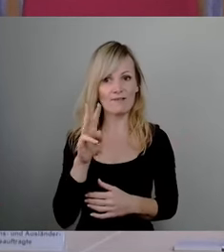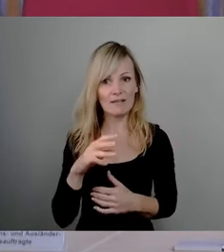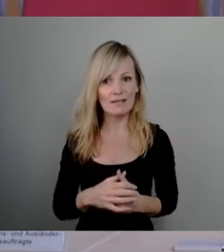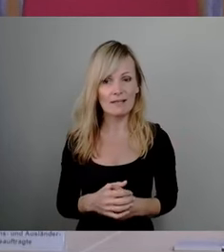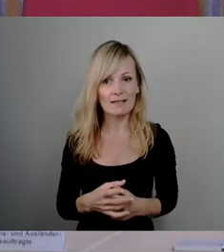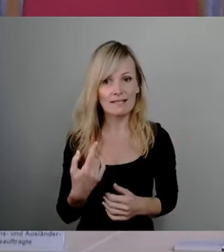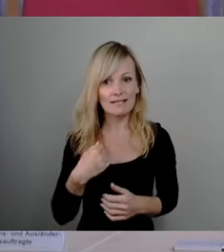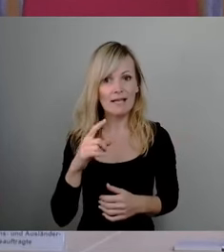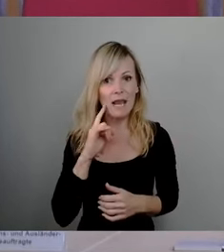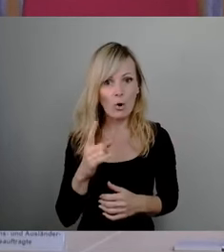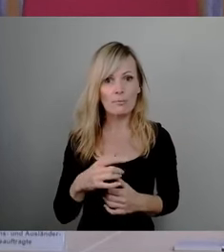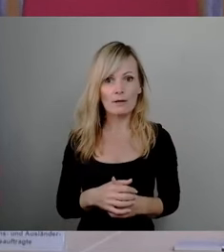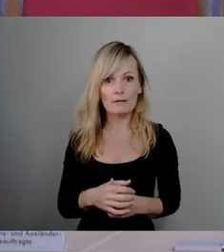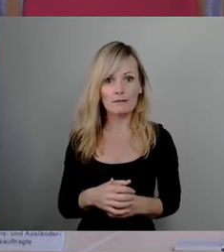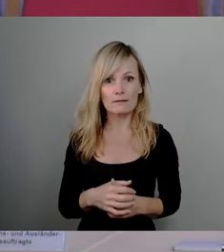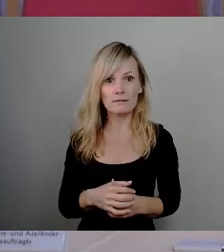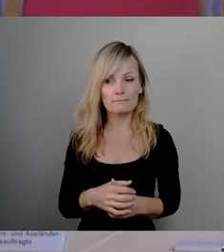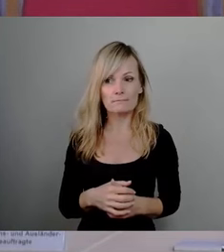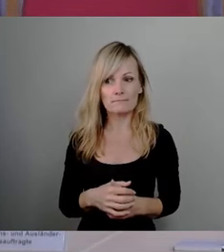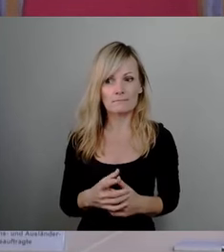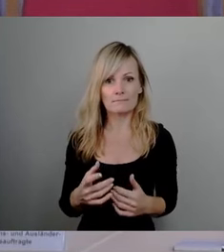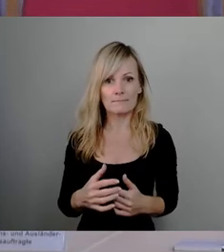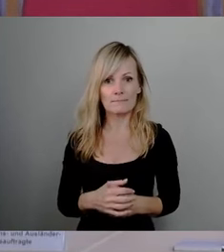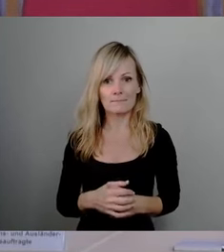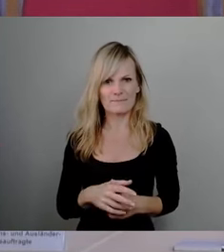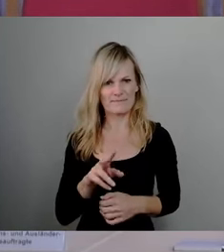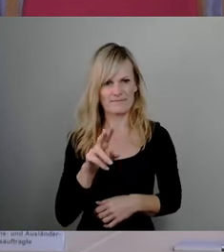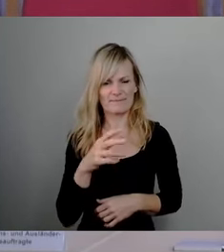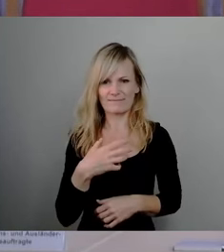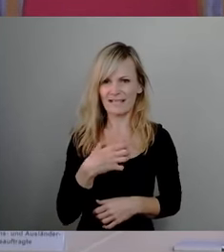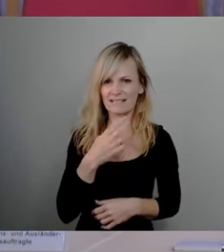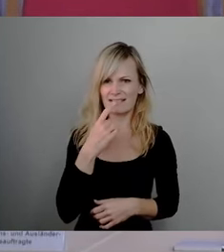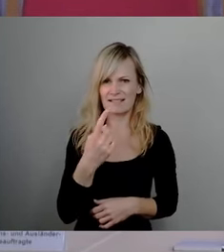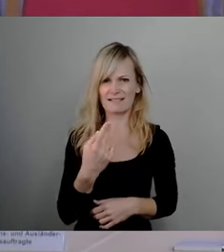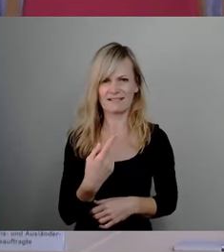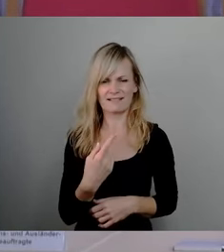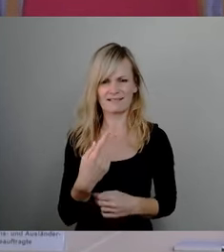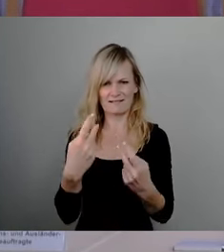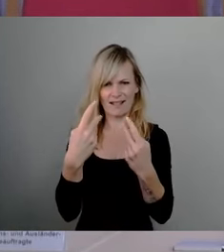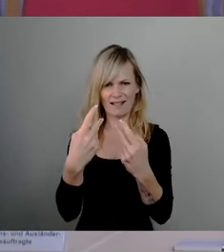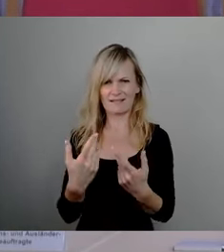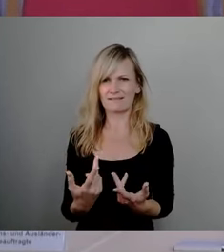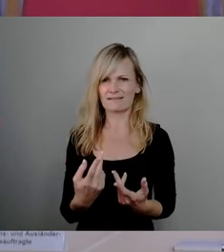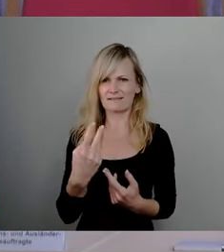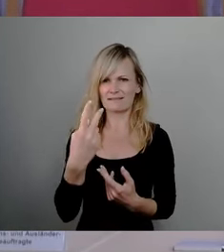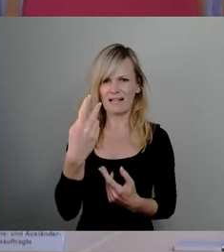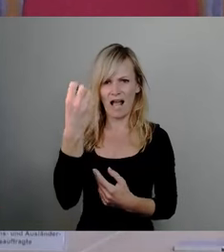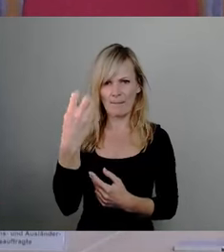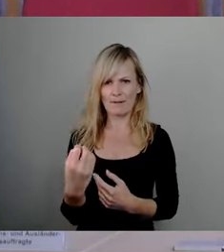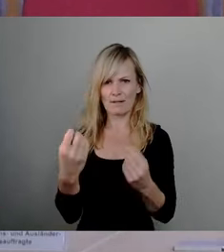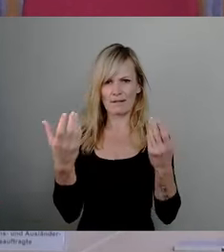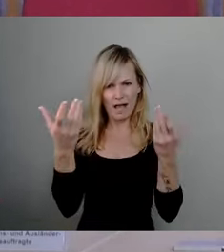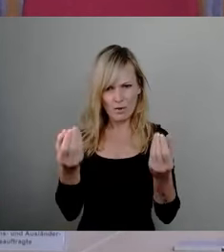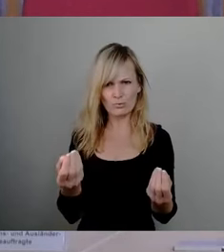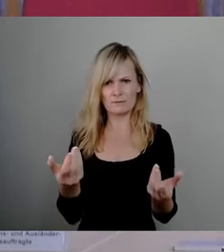Großteil der Dresdner hält das mittlerweile als einen schlimmen Schildbürgerstreich, dass zumindest die zwei Ampeln einfach mal abgeschaltet wurden, weil sie ja fast